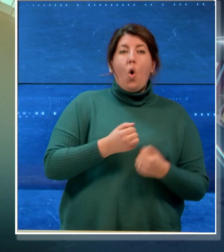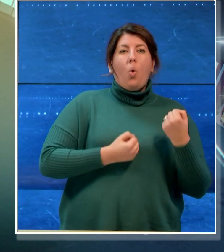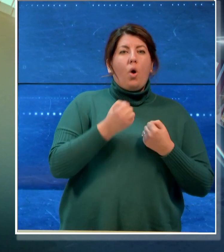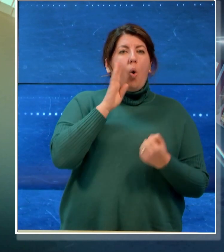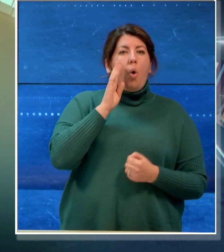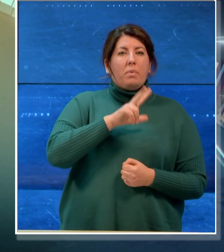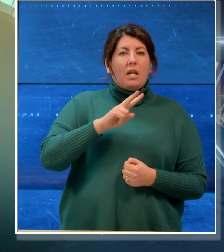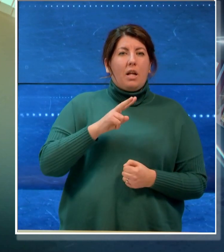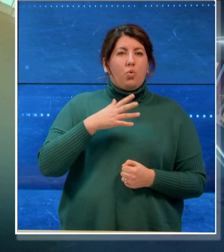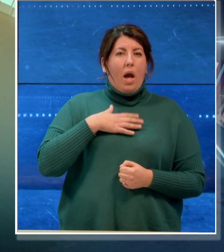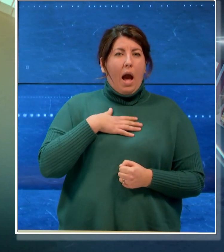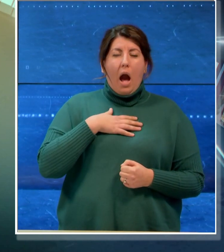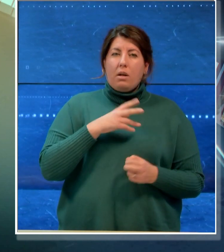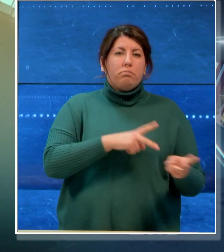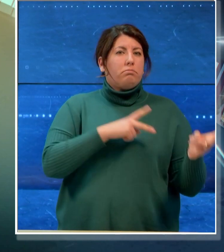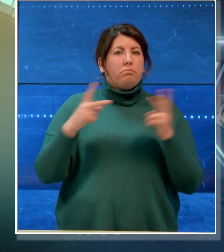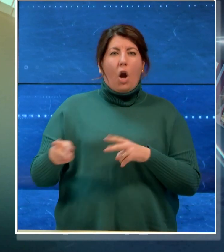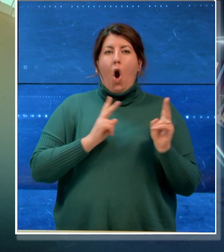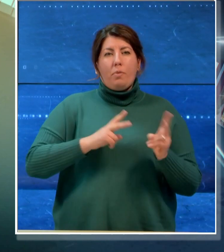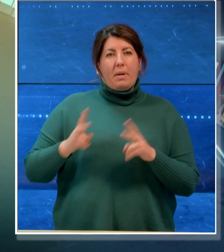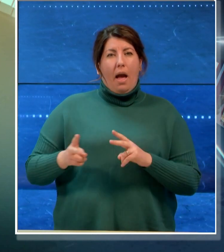'ospedale Perrino di Brindisi